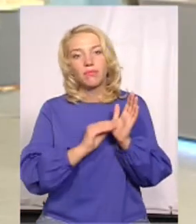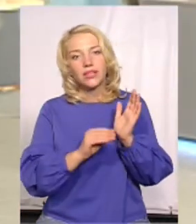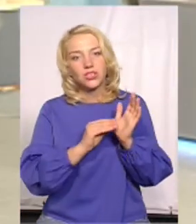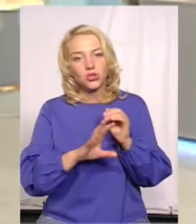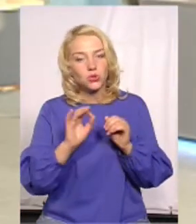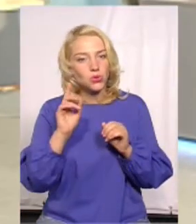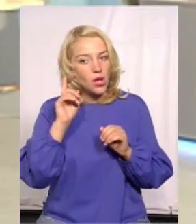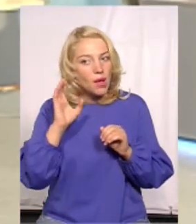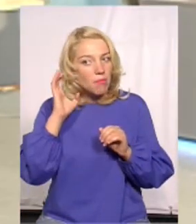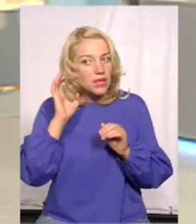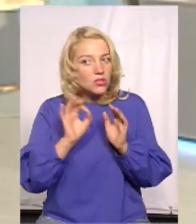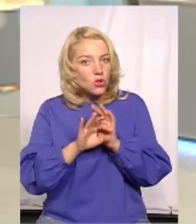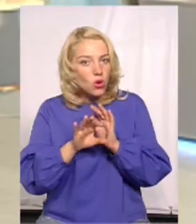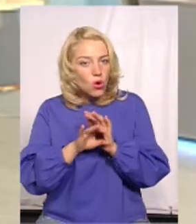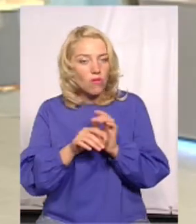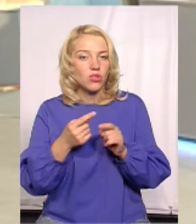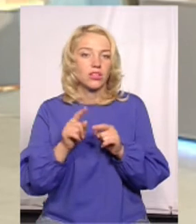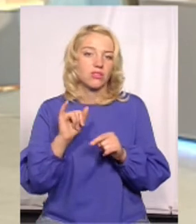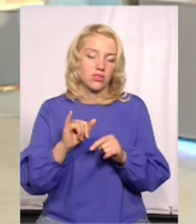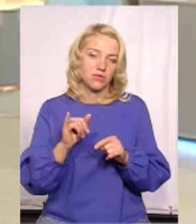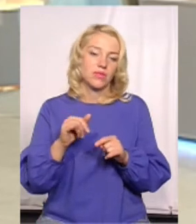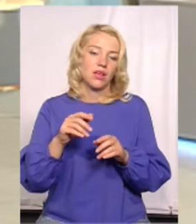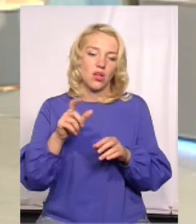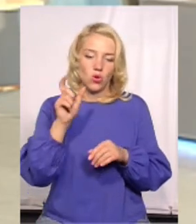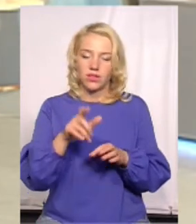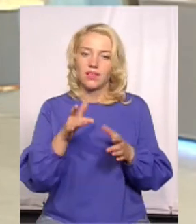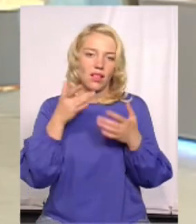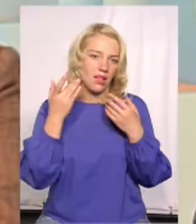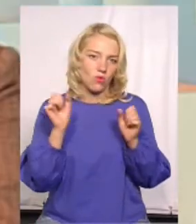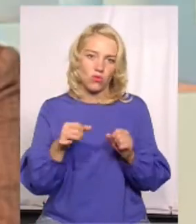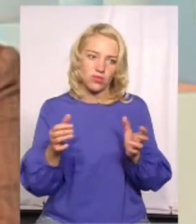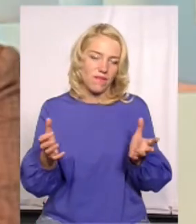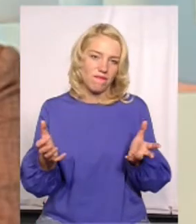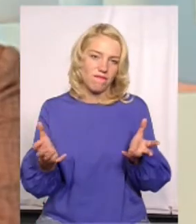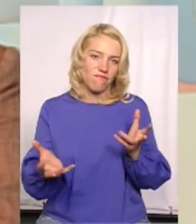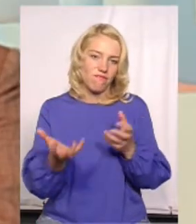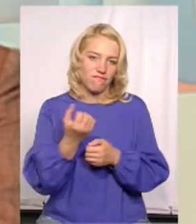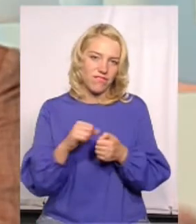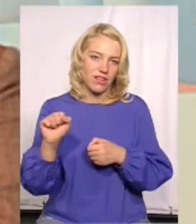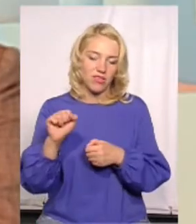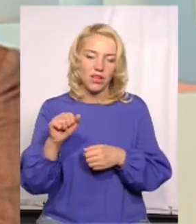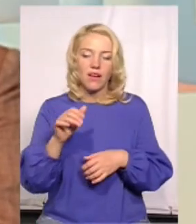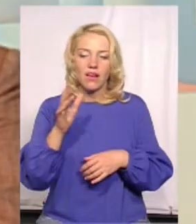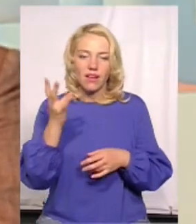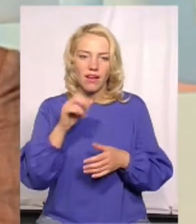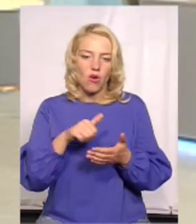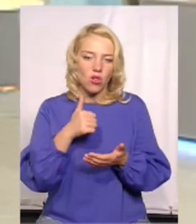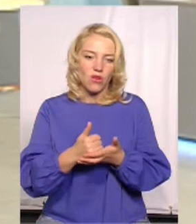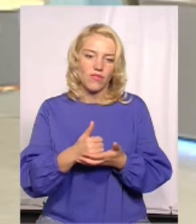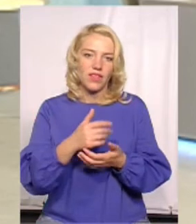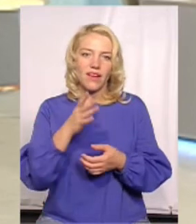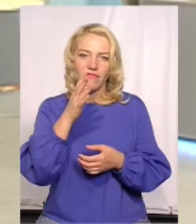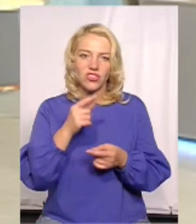слуховує в додатку, вона може дуже легко виграти. Головне – вчасно лайкнути, виконати це завдання. і